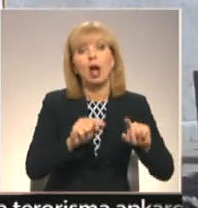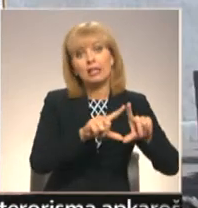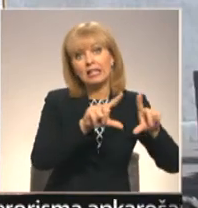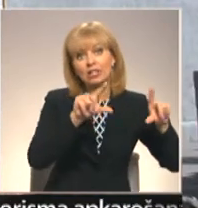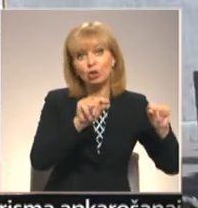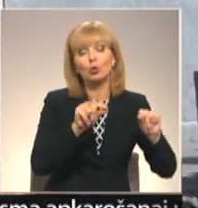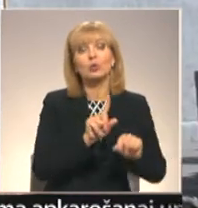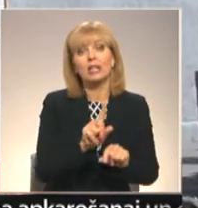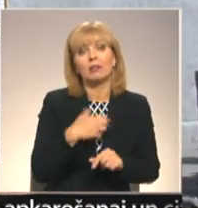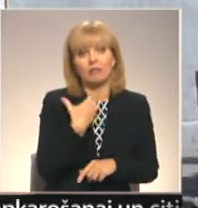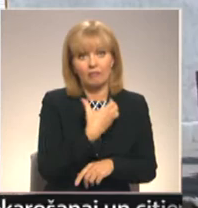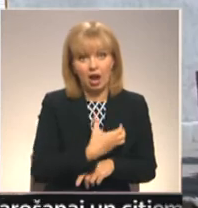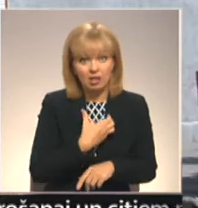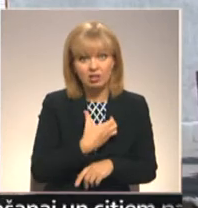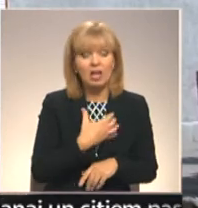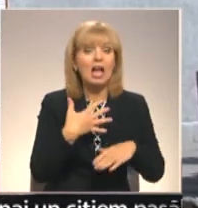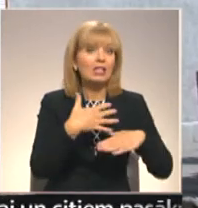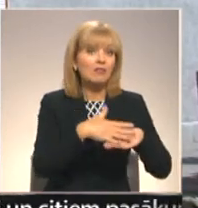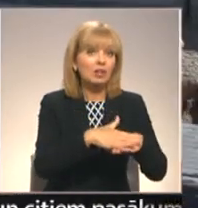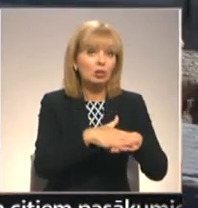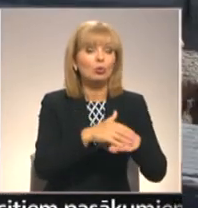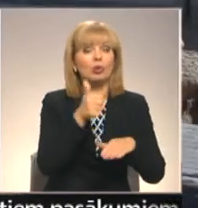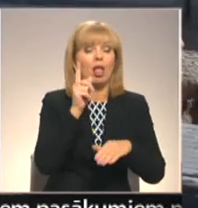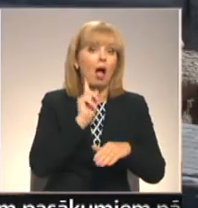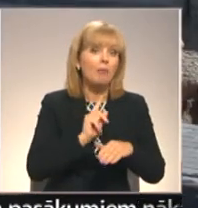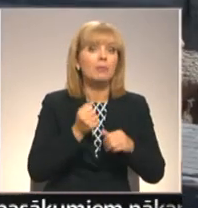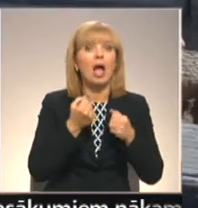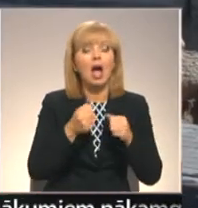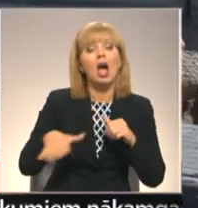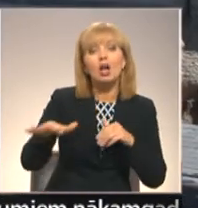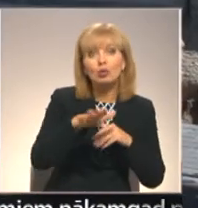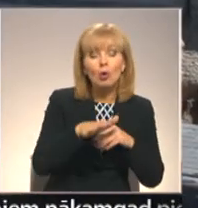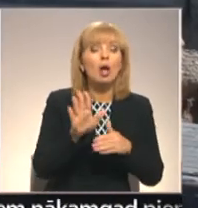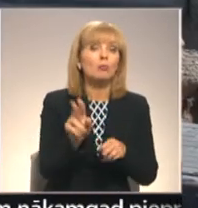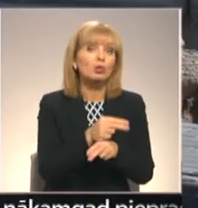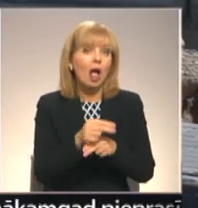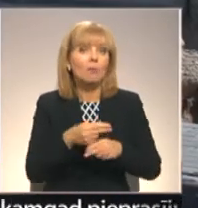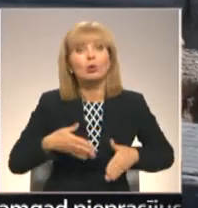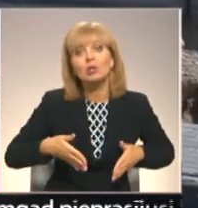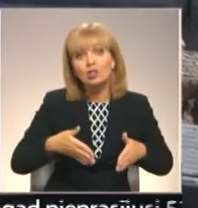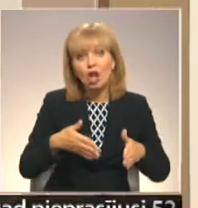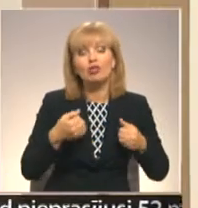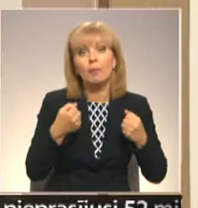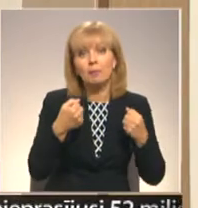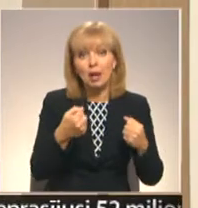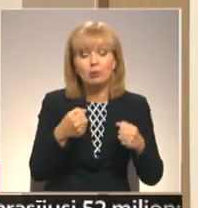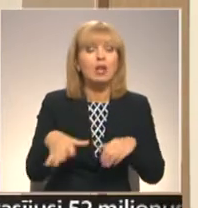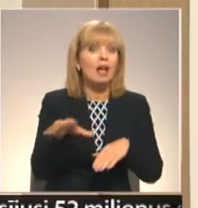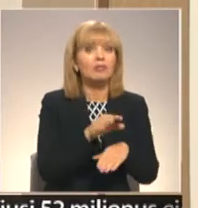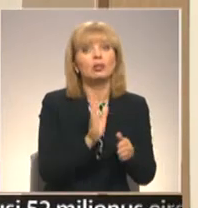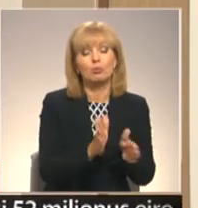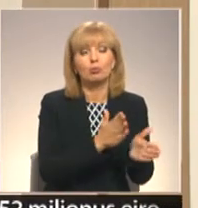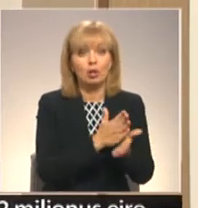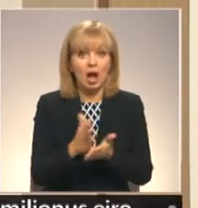un es domāju, infrastruktūra ir laba. Tagad būs sataisīts arī ceļš piebraucamājas, tā kā viss būs